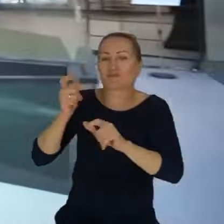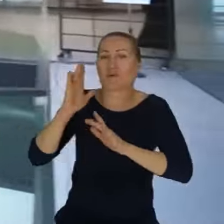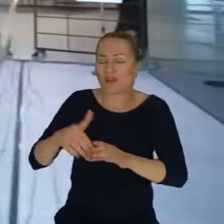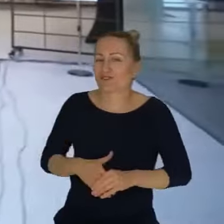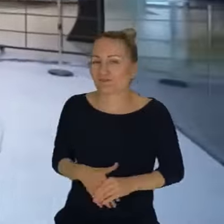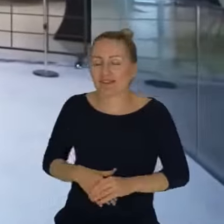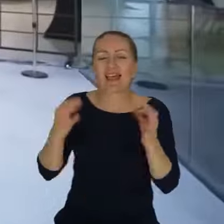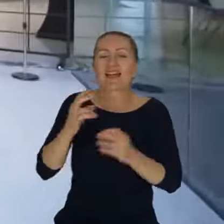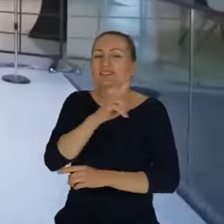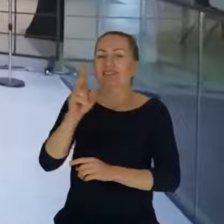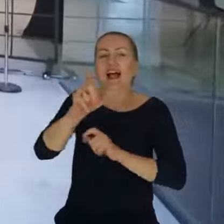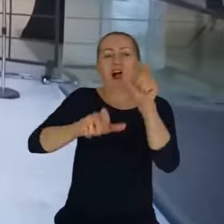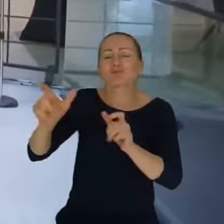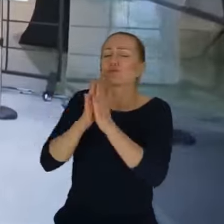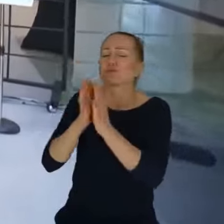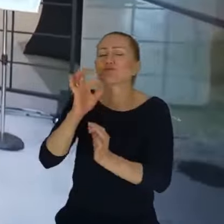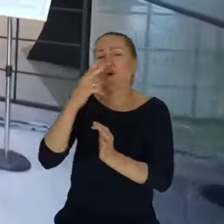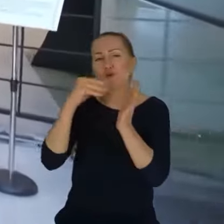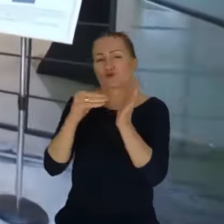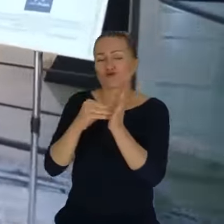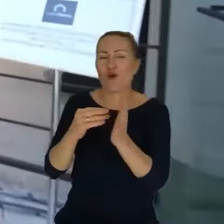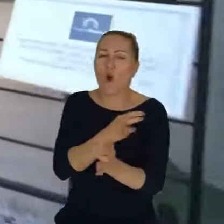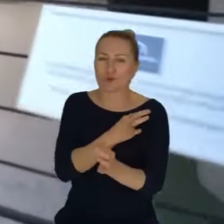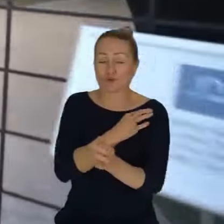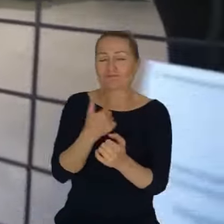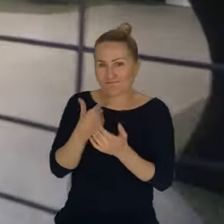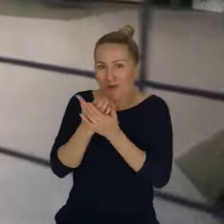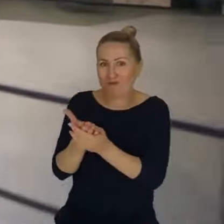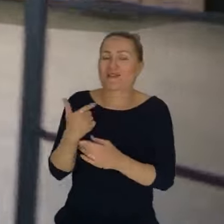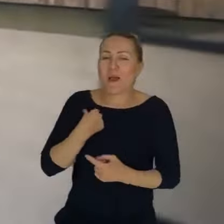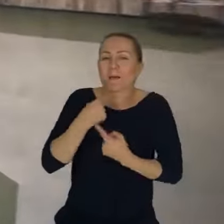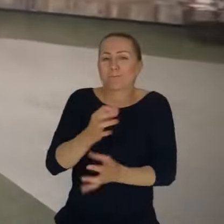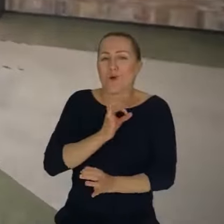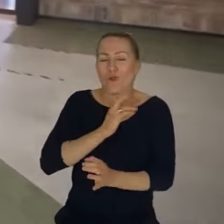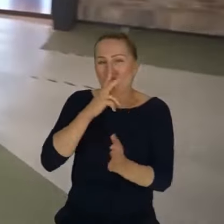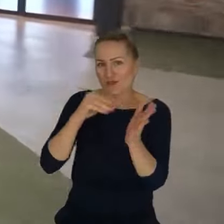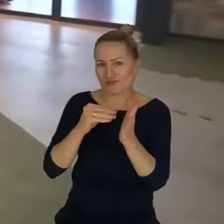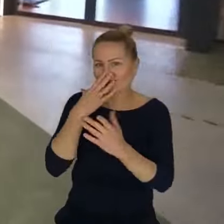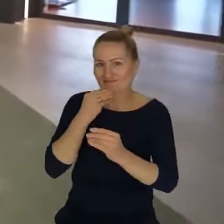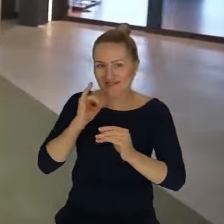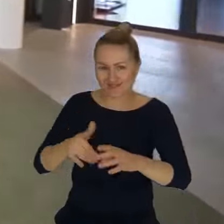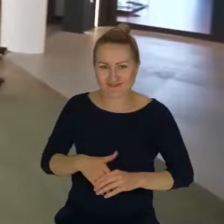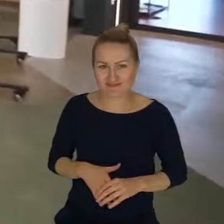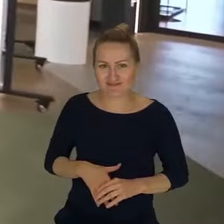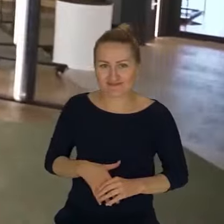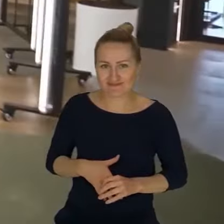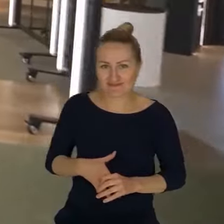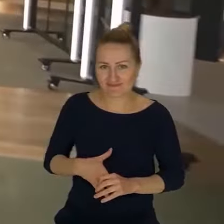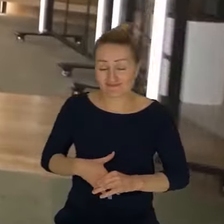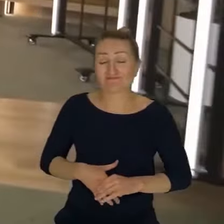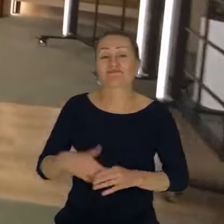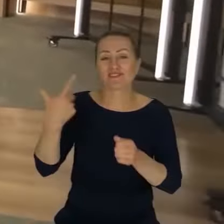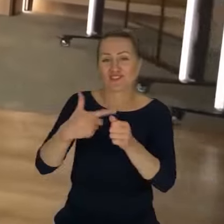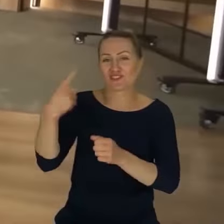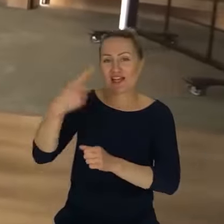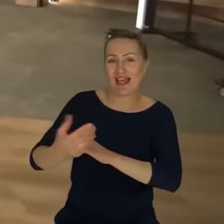osobiste doświadczenie. Ja wam pomogę, bo powiem wam o swoim osobistym doświadczeniu. Jeszcze 20 lat temu, jak wchodziłem do